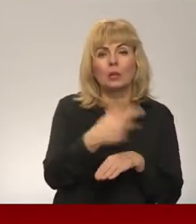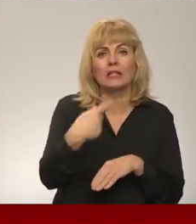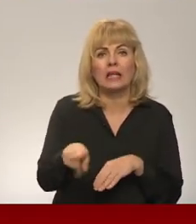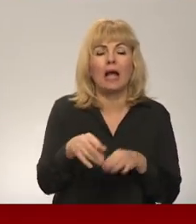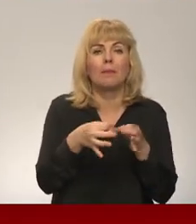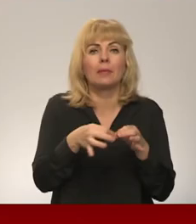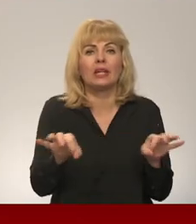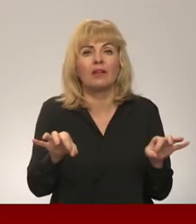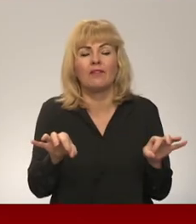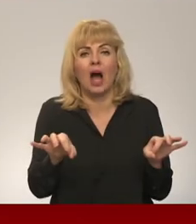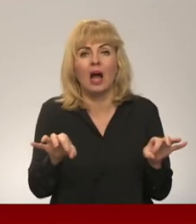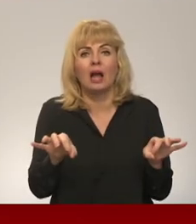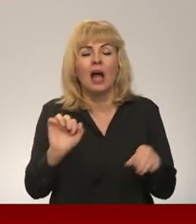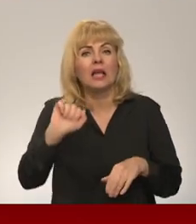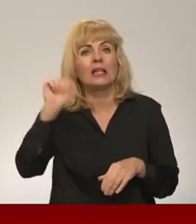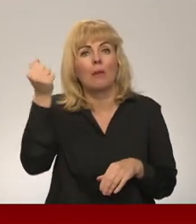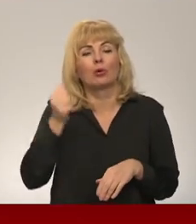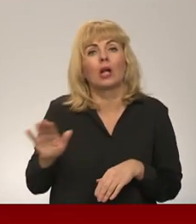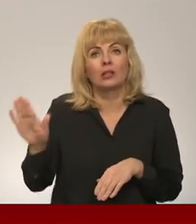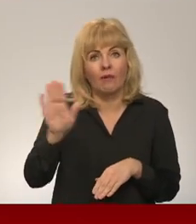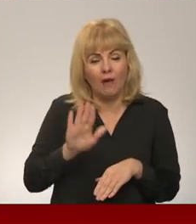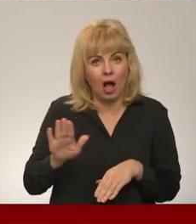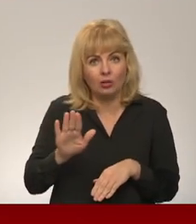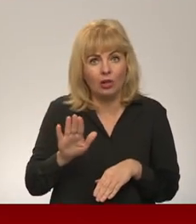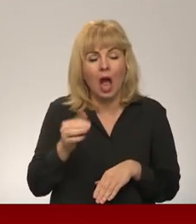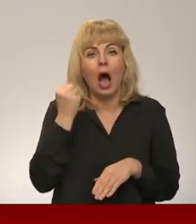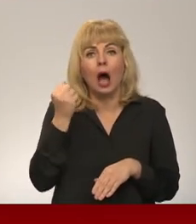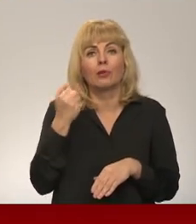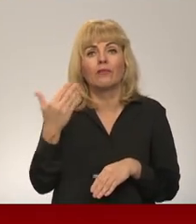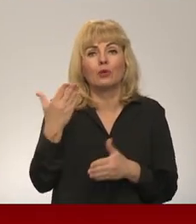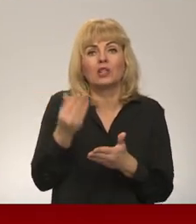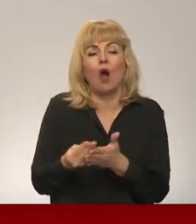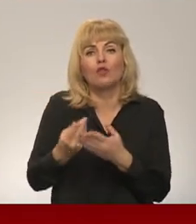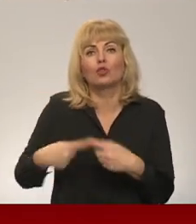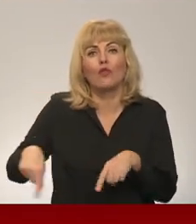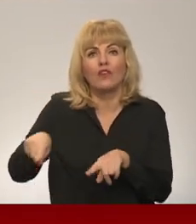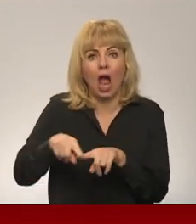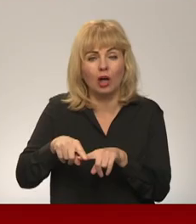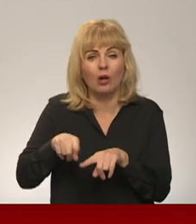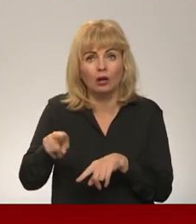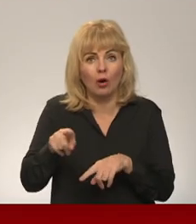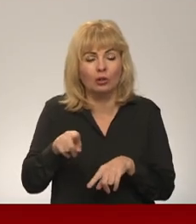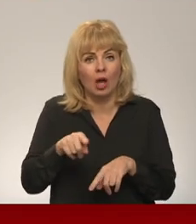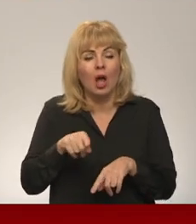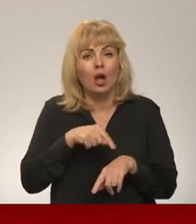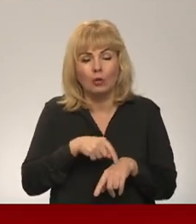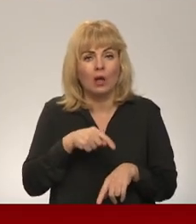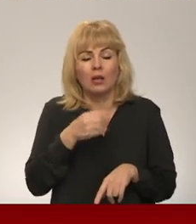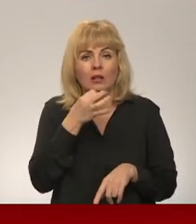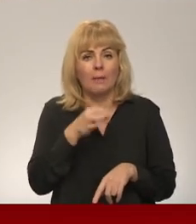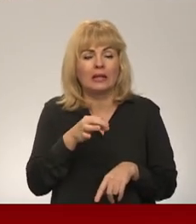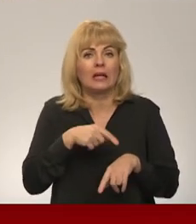demokrātiskai valstī un apdraud viņas suverenitāti. Tas ir reāli sajūta. Tomēr